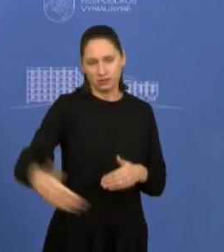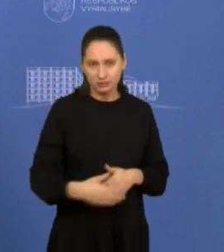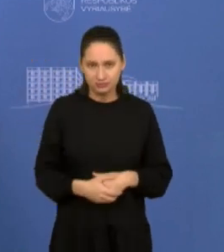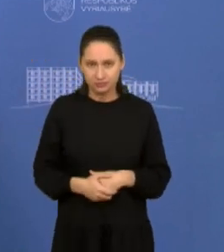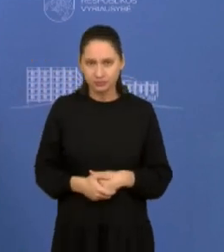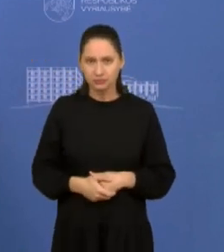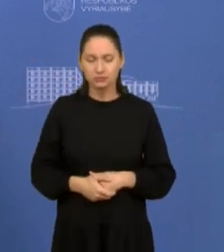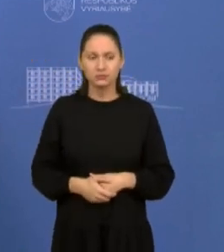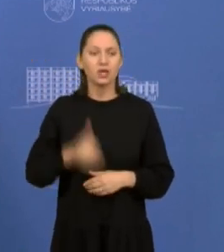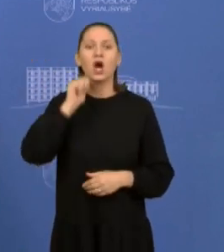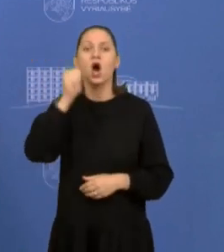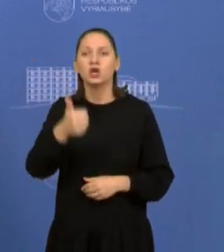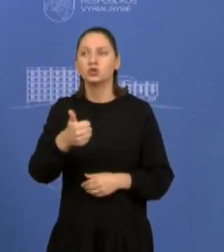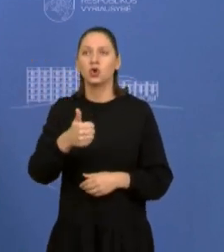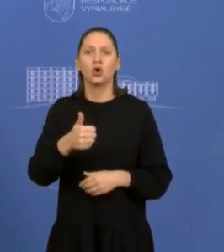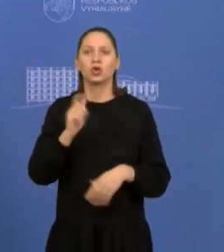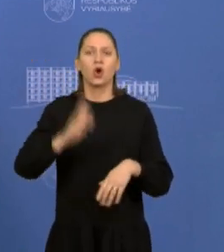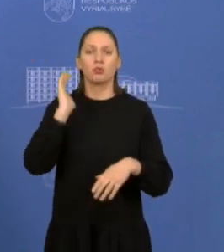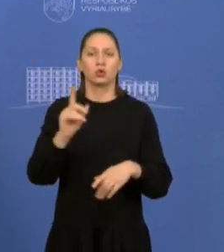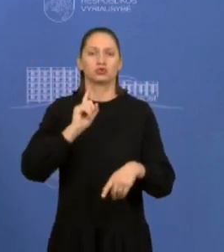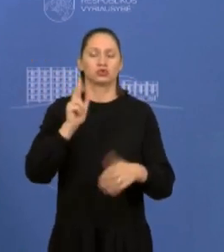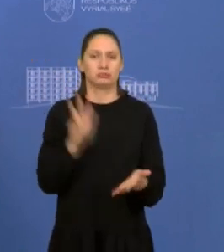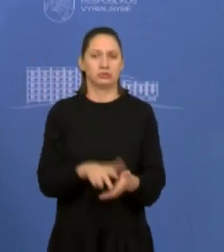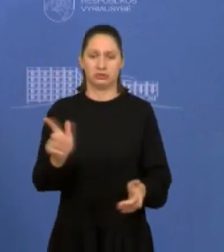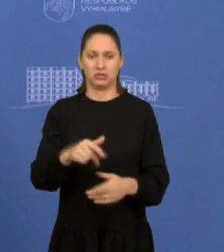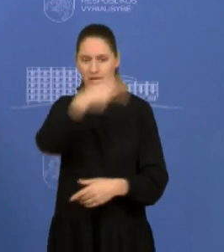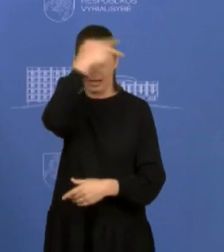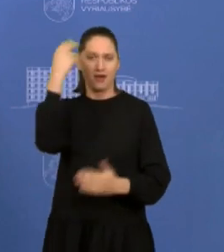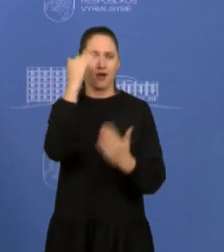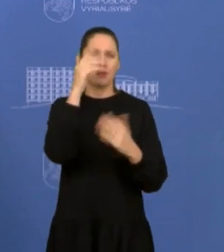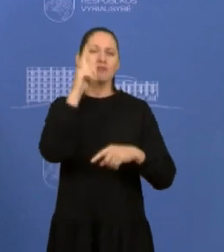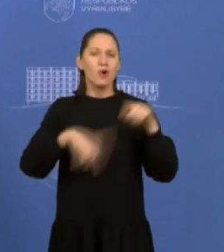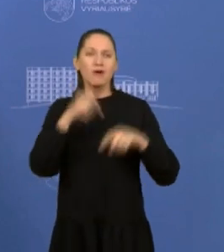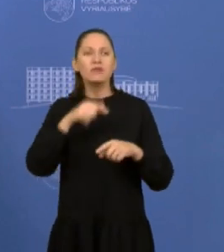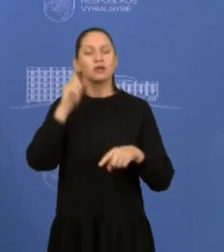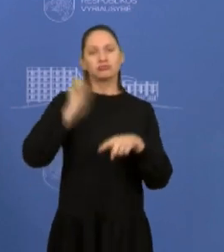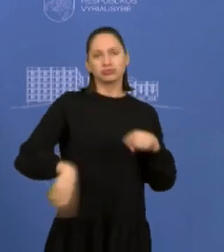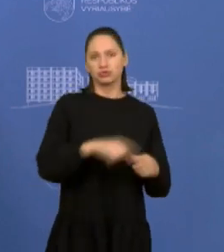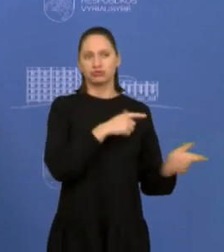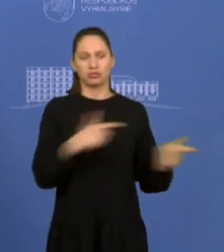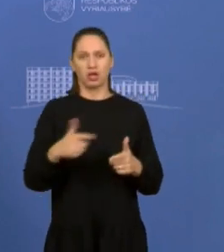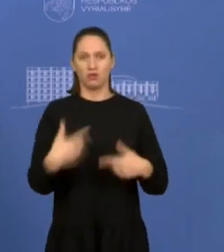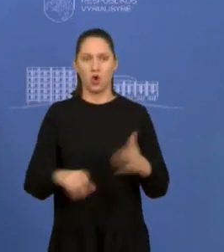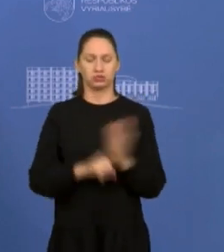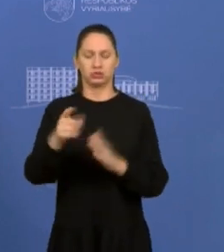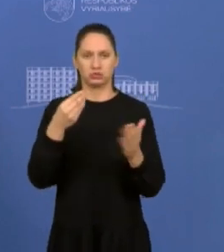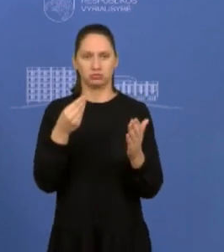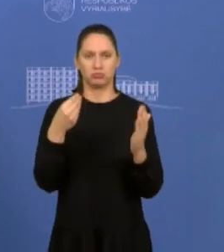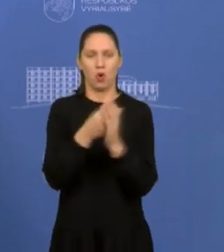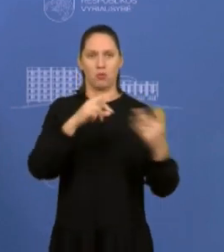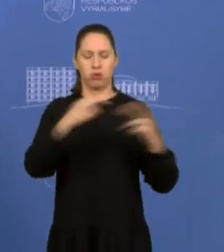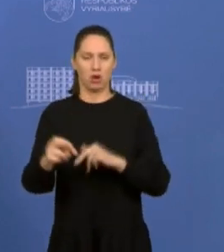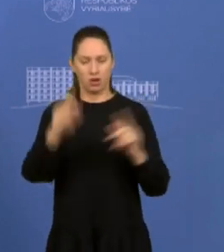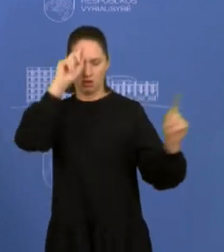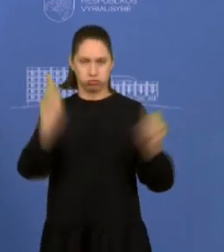Mes nedarom rytojaus ar kalėdinius sprendimų, kas dažnai būna Lietuvos politikoje. Tai sunčia tiesiog signalą ir